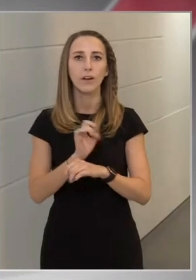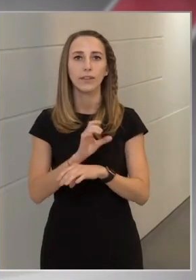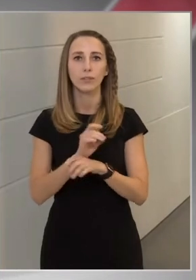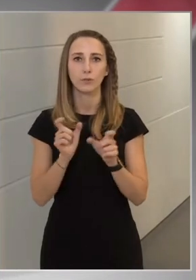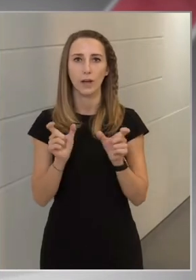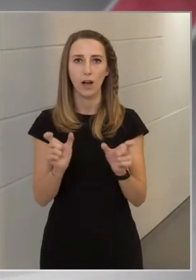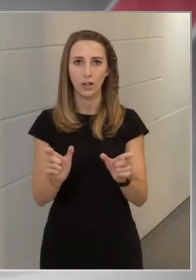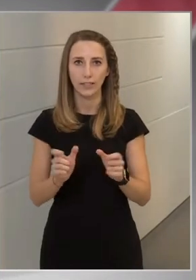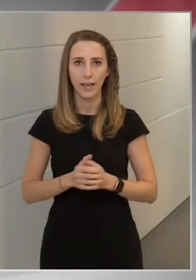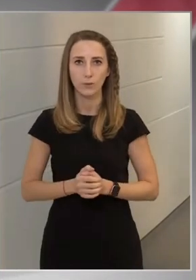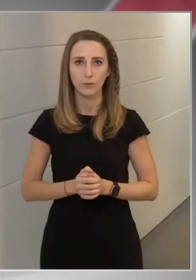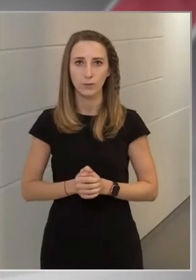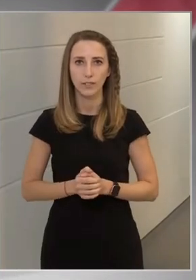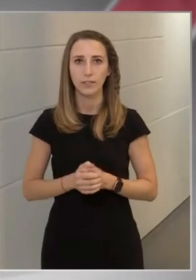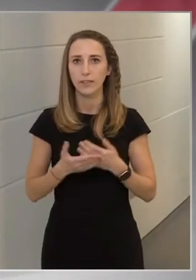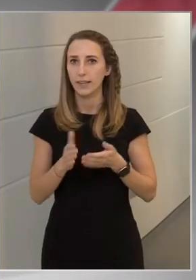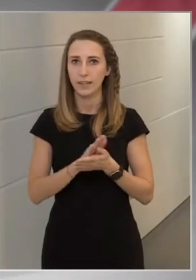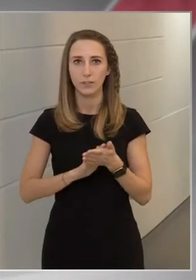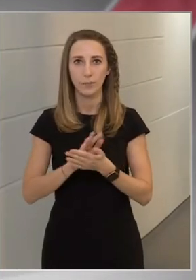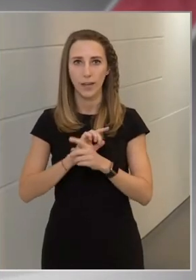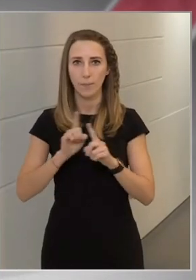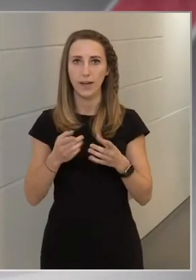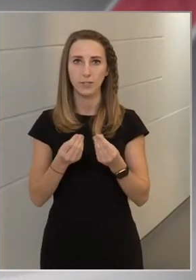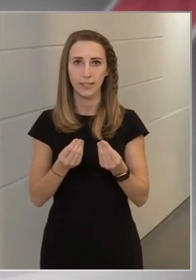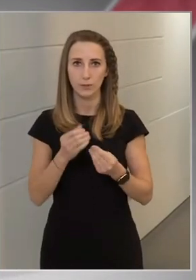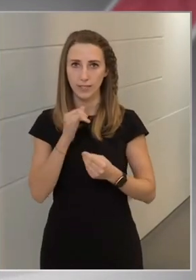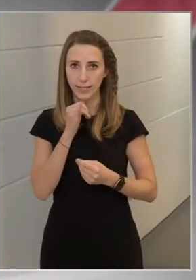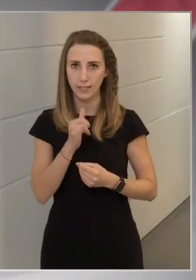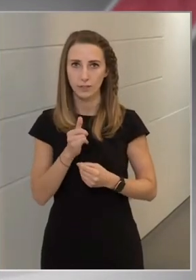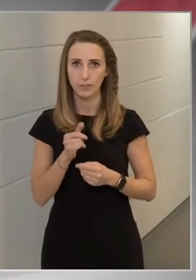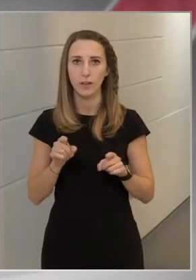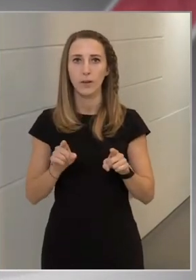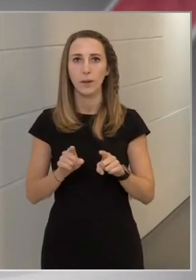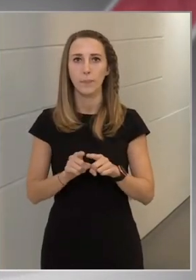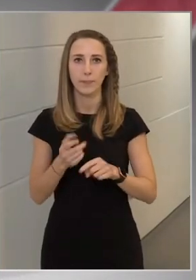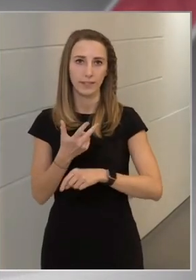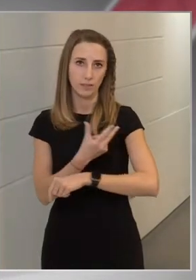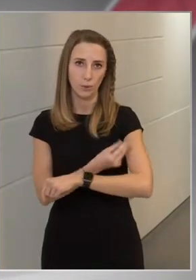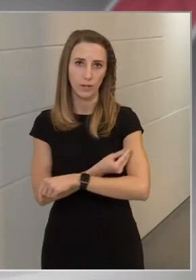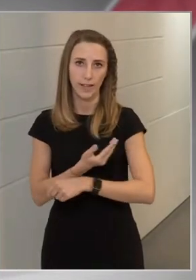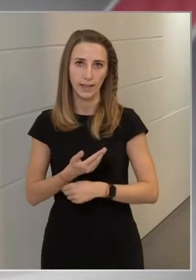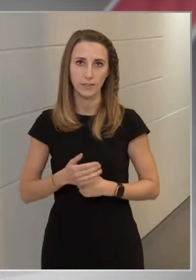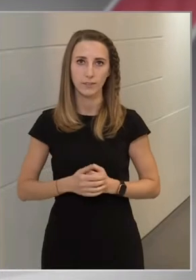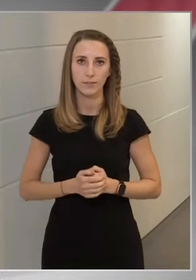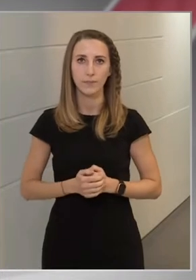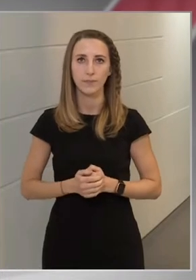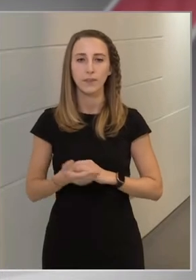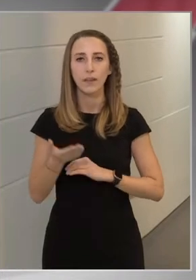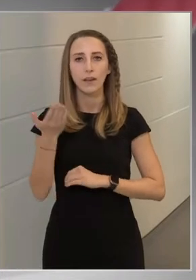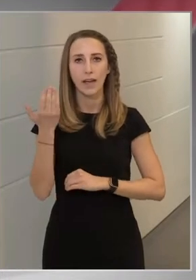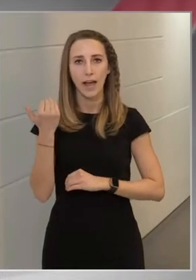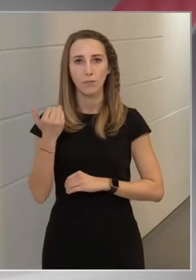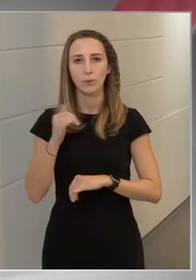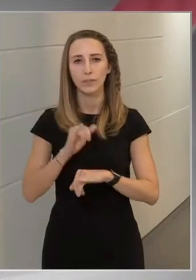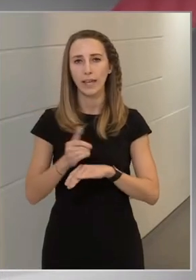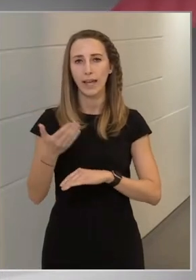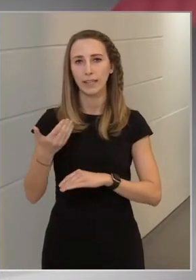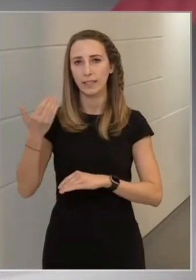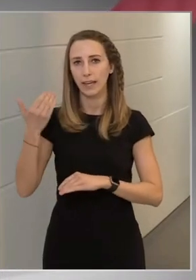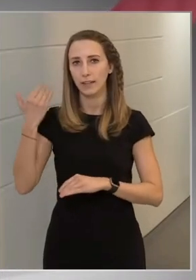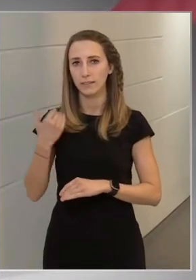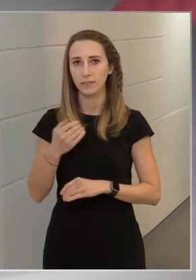megakadályozzuk, és ennek semmilyen más eszköze nincs, mint az oltás. Az elmúlt hetek